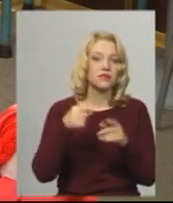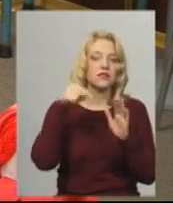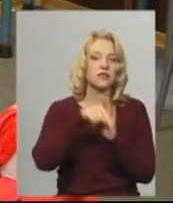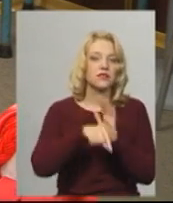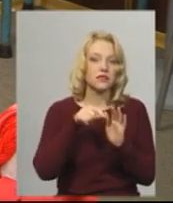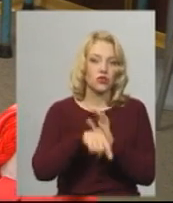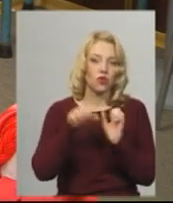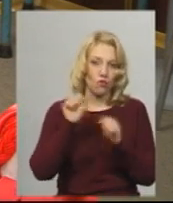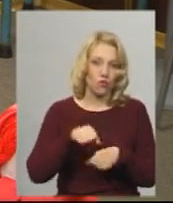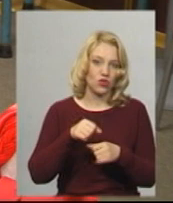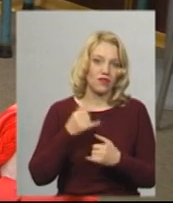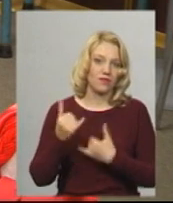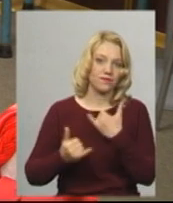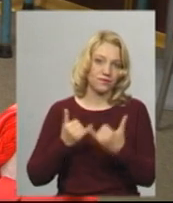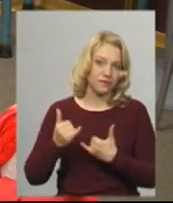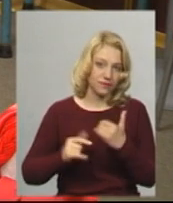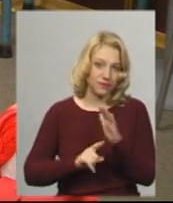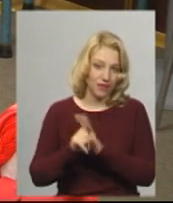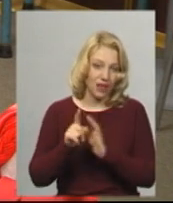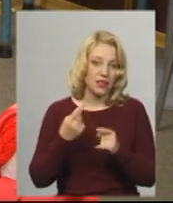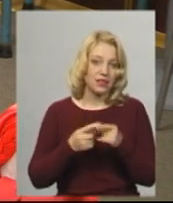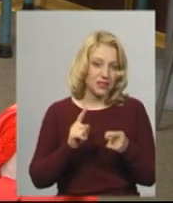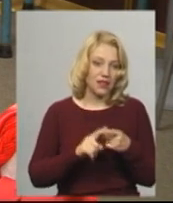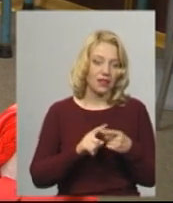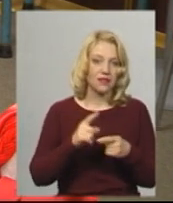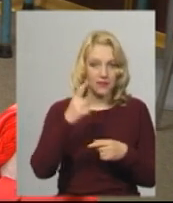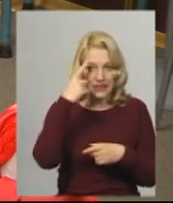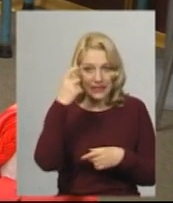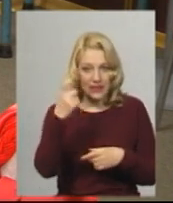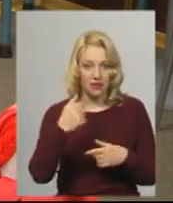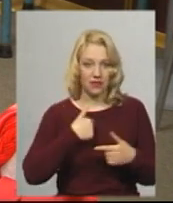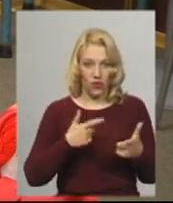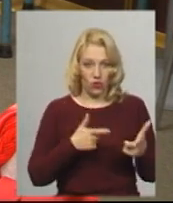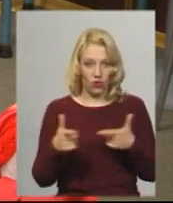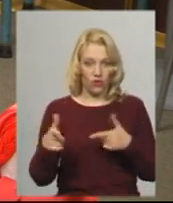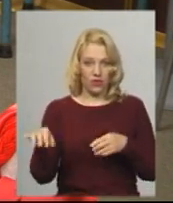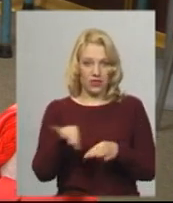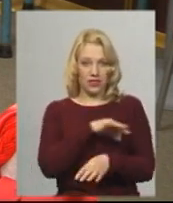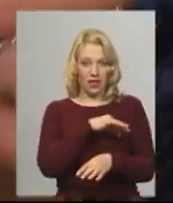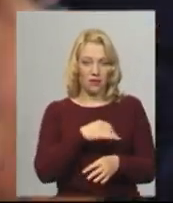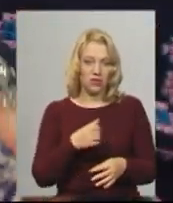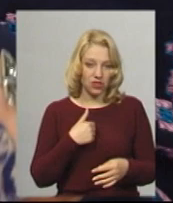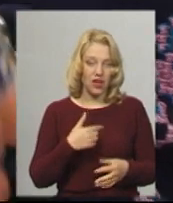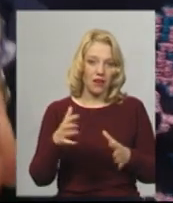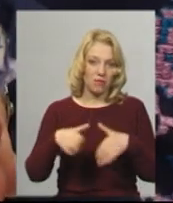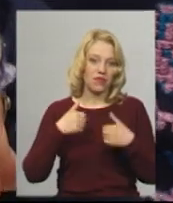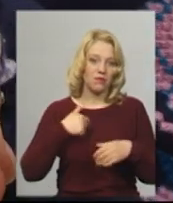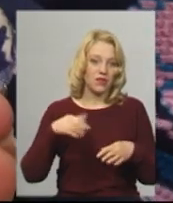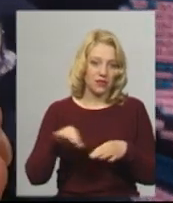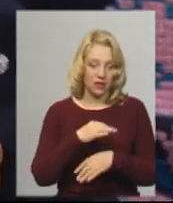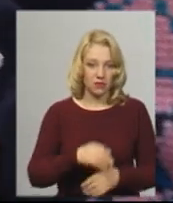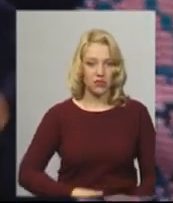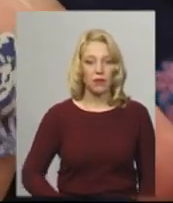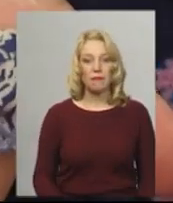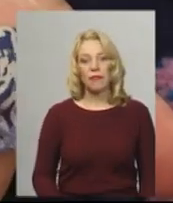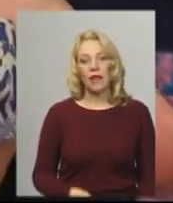засилати сватів. Це був такий своєрідний сигнал. Я готова вийти заміж, сватайте мене. Належить до мотаного